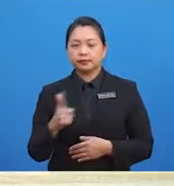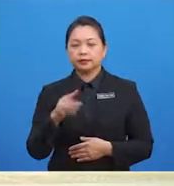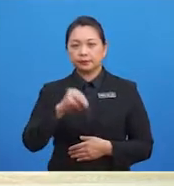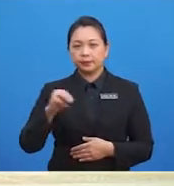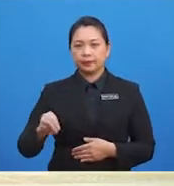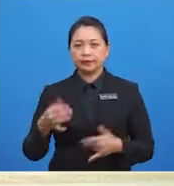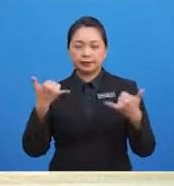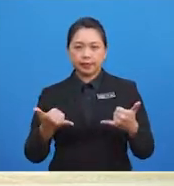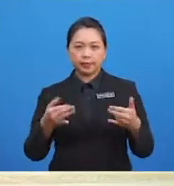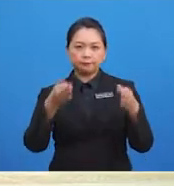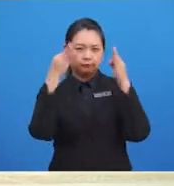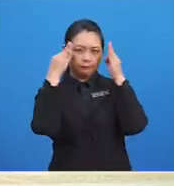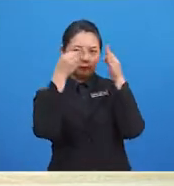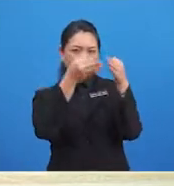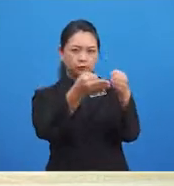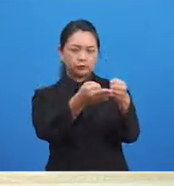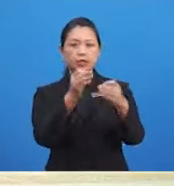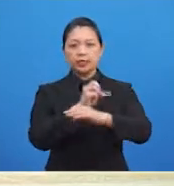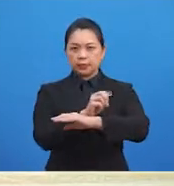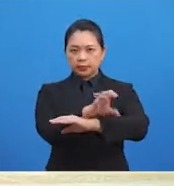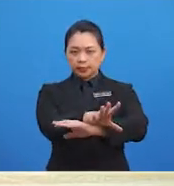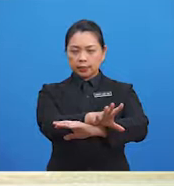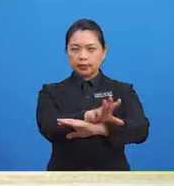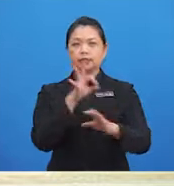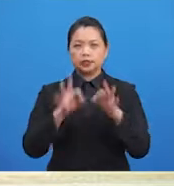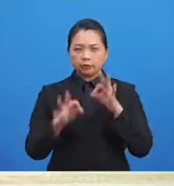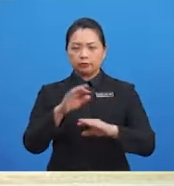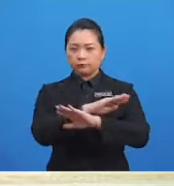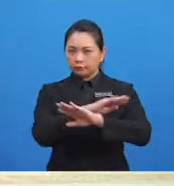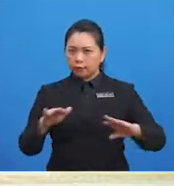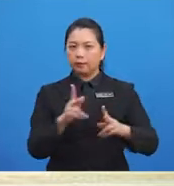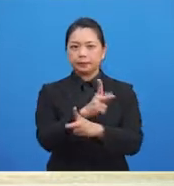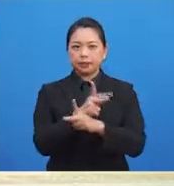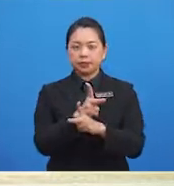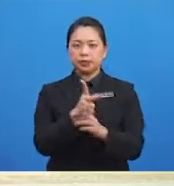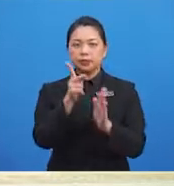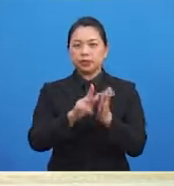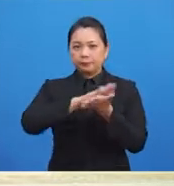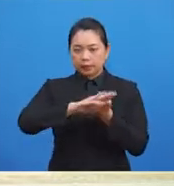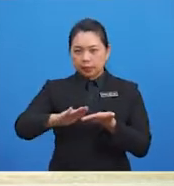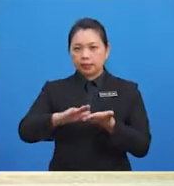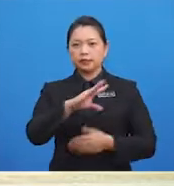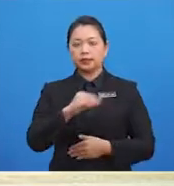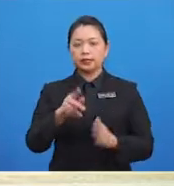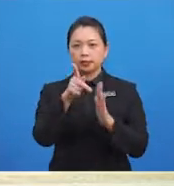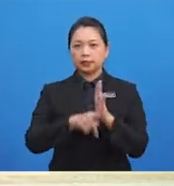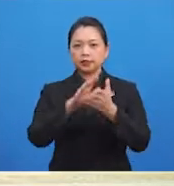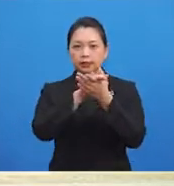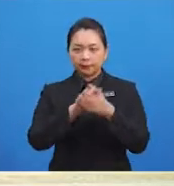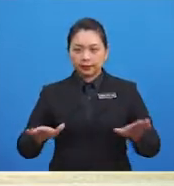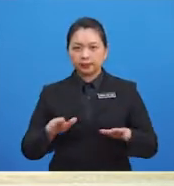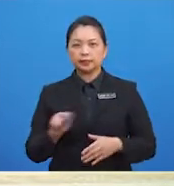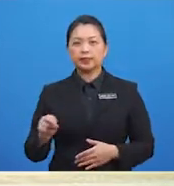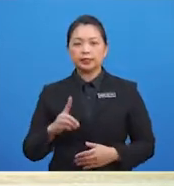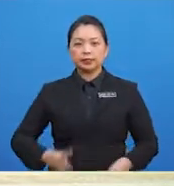keselamatan diri Sudah tentunya banyak kesan negatif yang akan wujud sekiranya kita